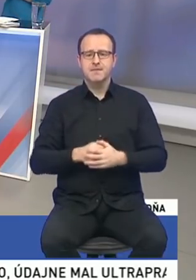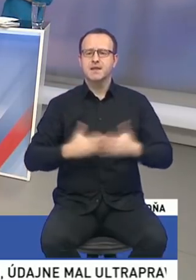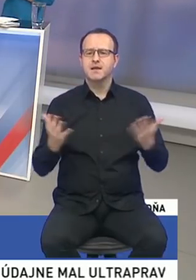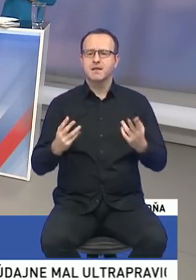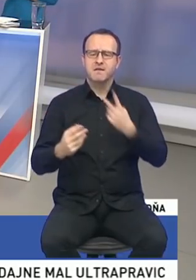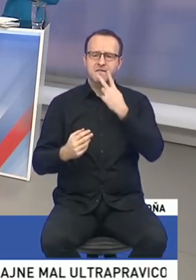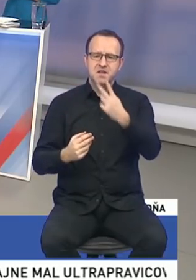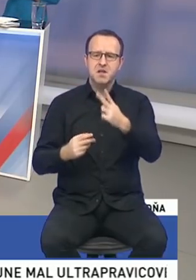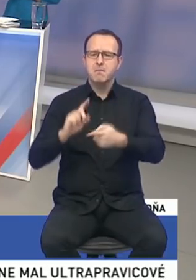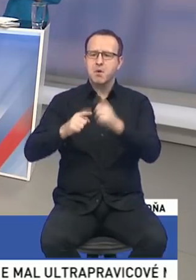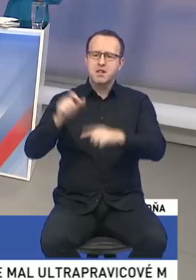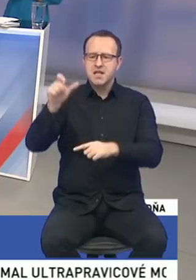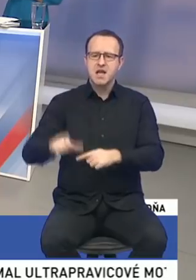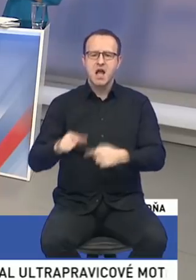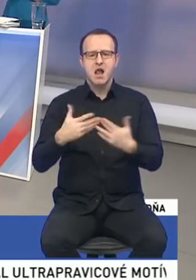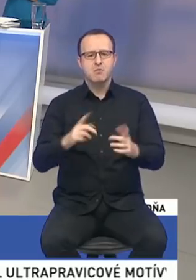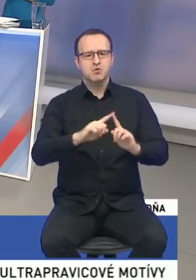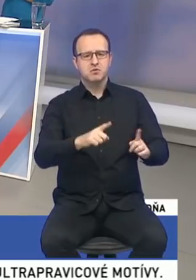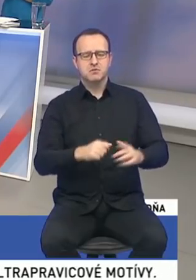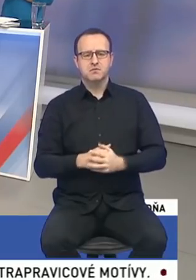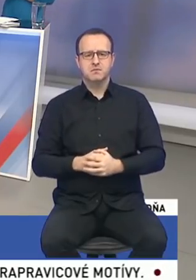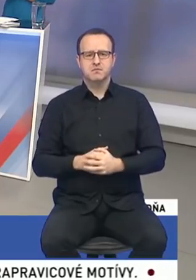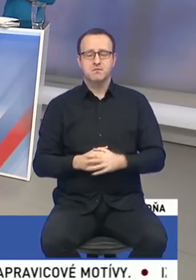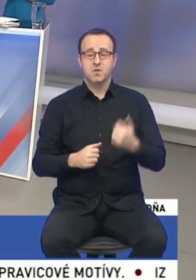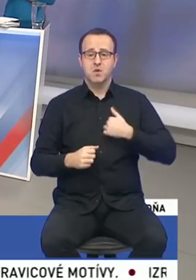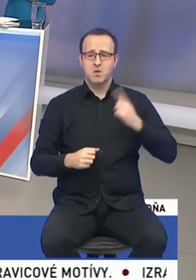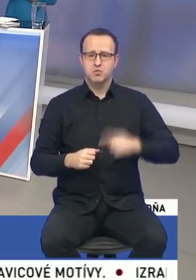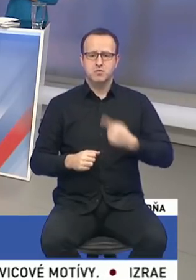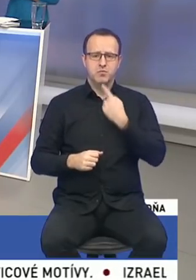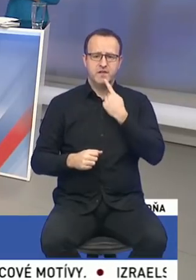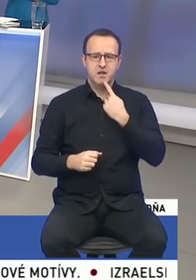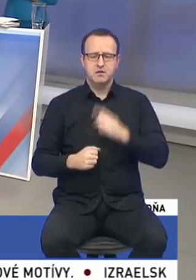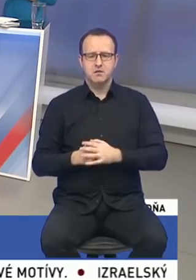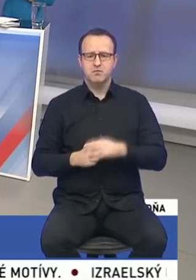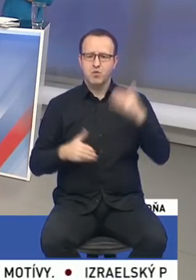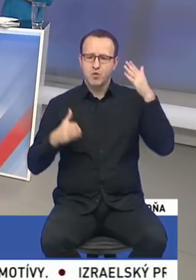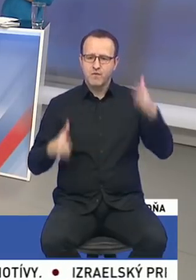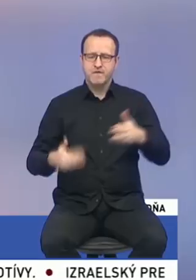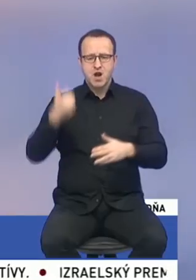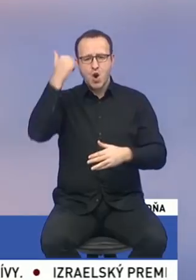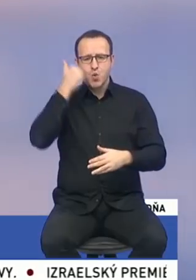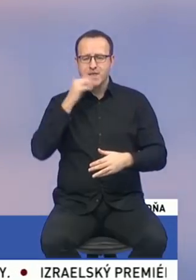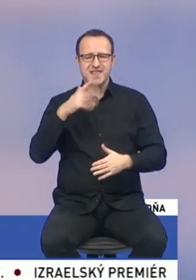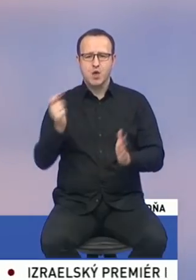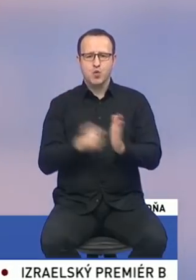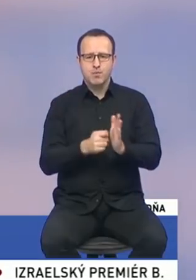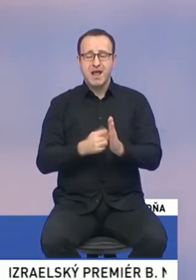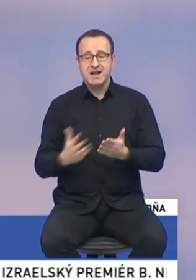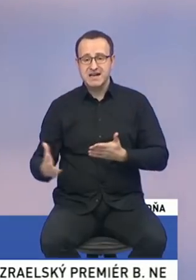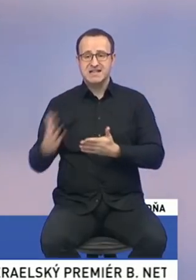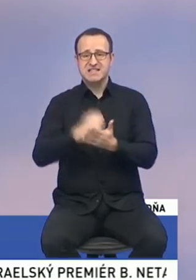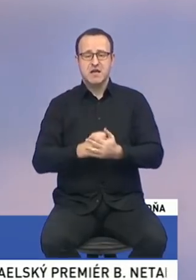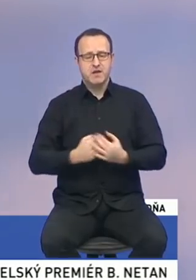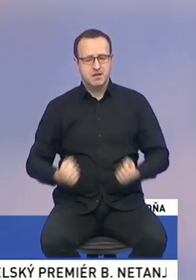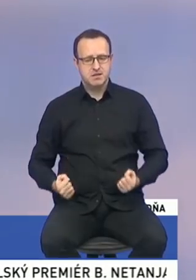vidíte, či už v politike alebo mimo nej? Tak ja musím povedať, že dôvera ľudí sa nekupuje, ale získava sa skutočne ťažko